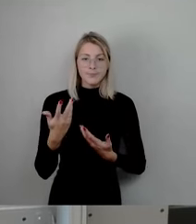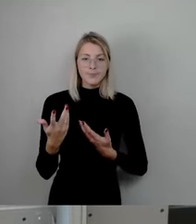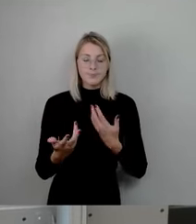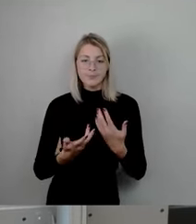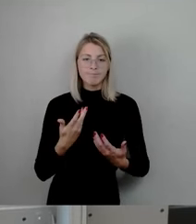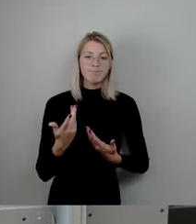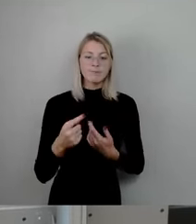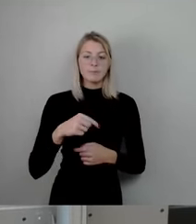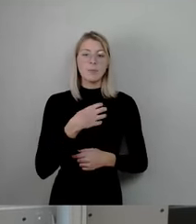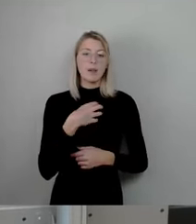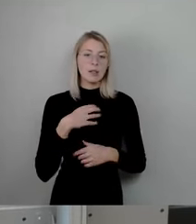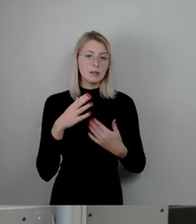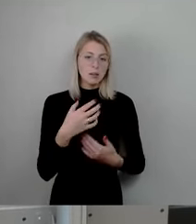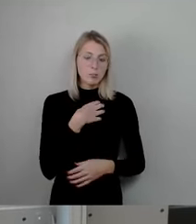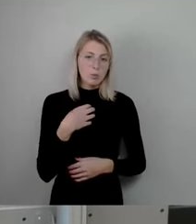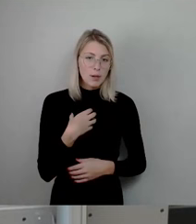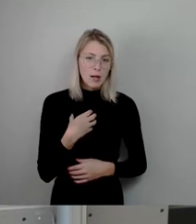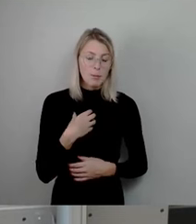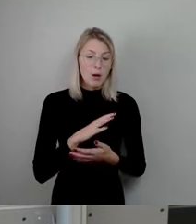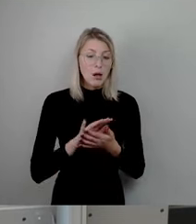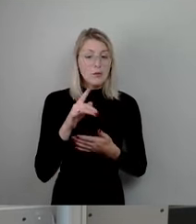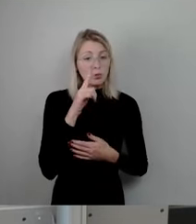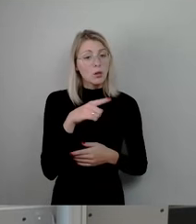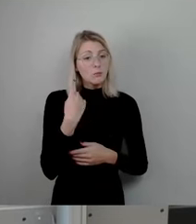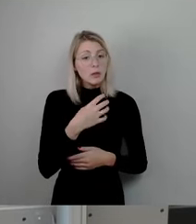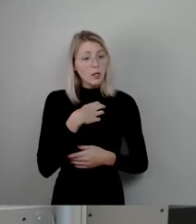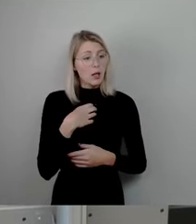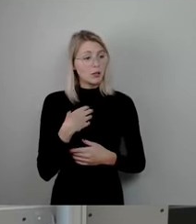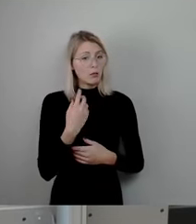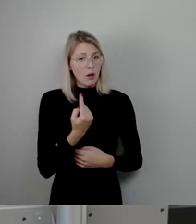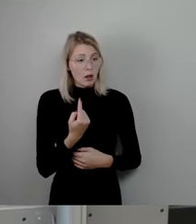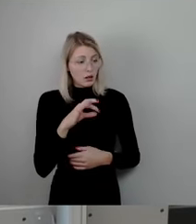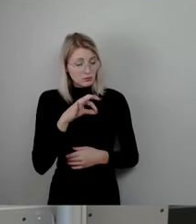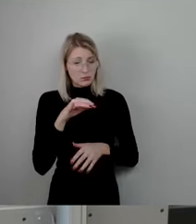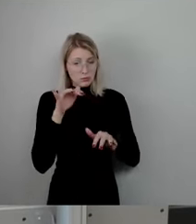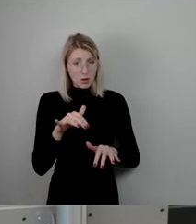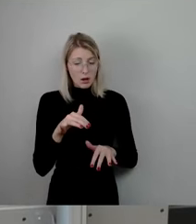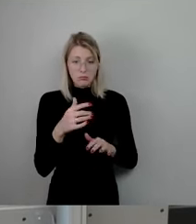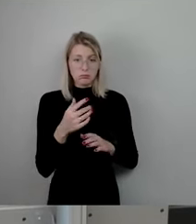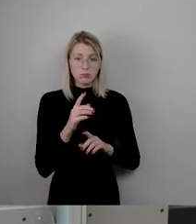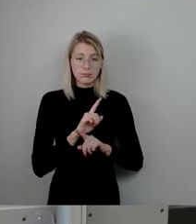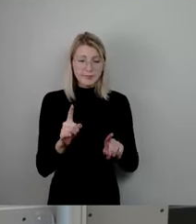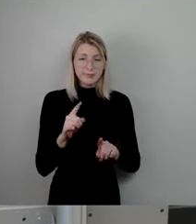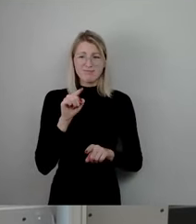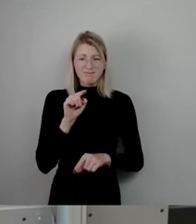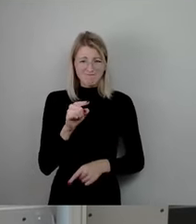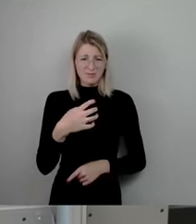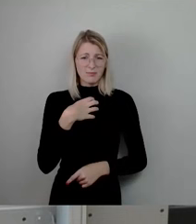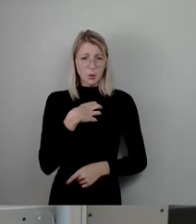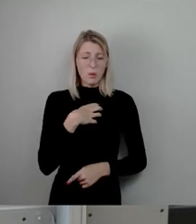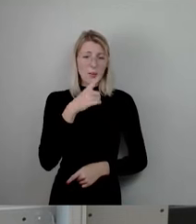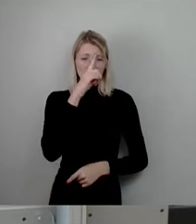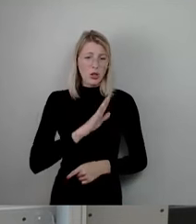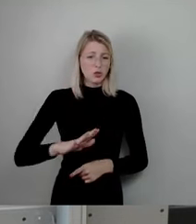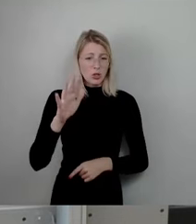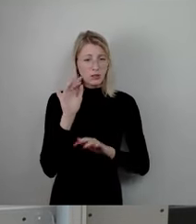was wir hier in Dresden haben, nicht als Dresden alleine haben, sondern dass diese Problematik deutschlandweit